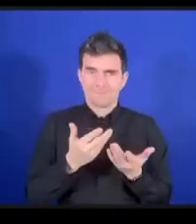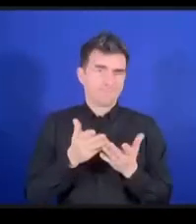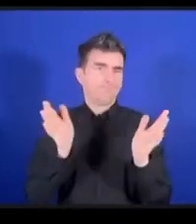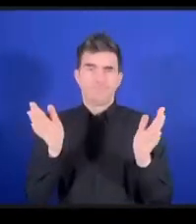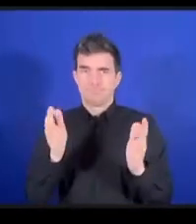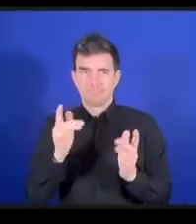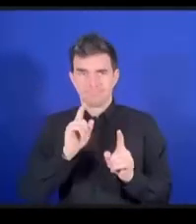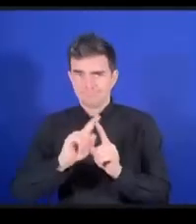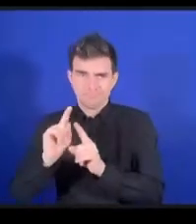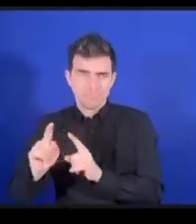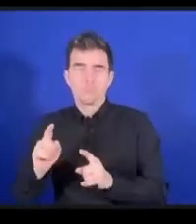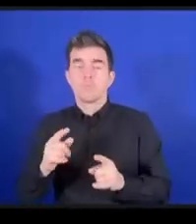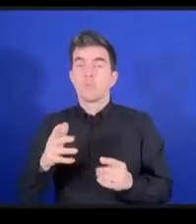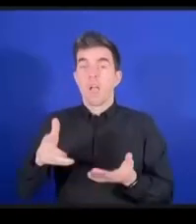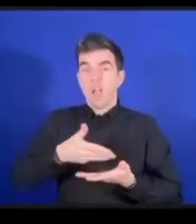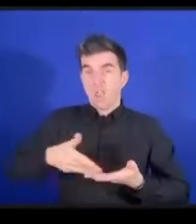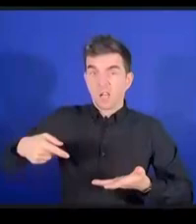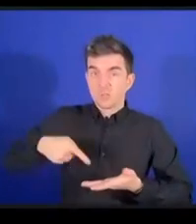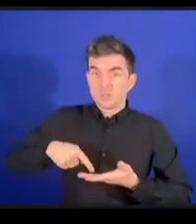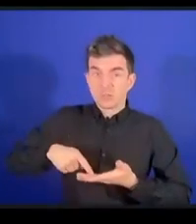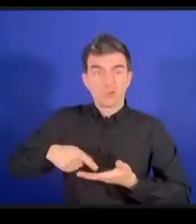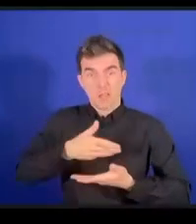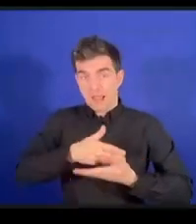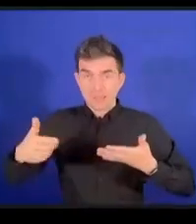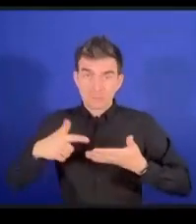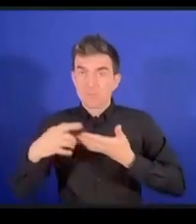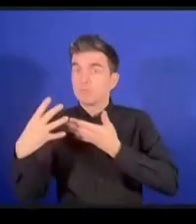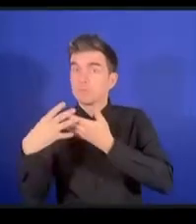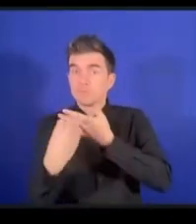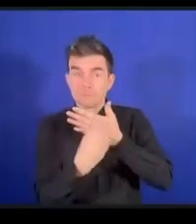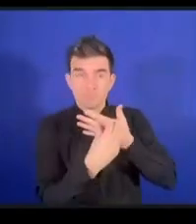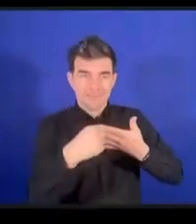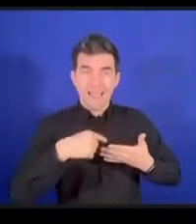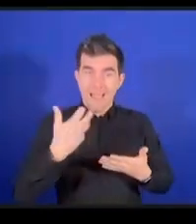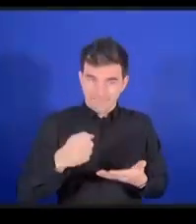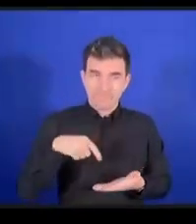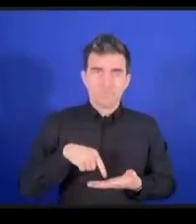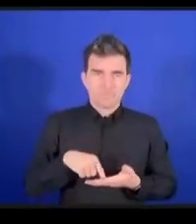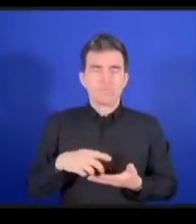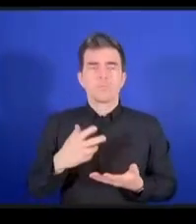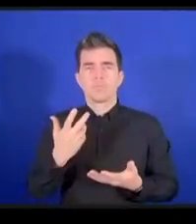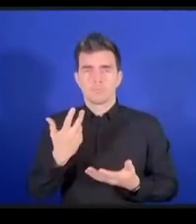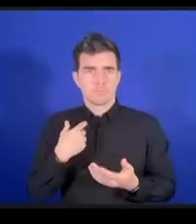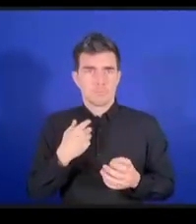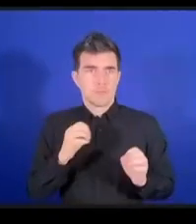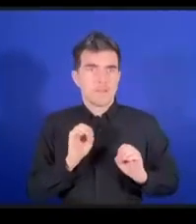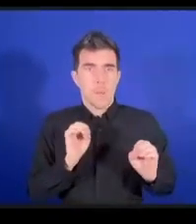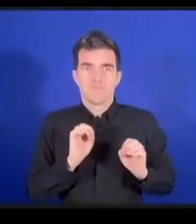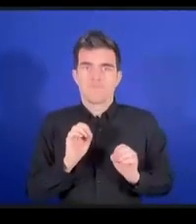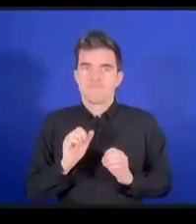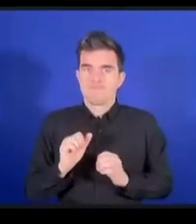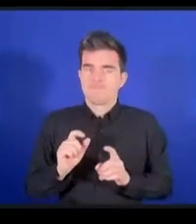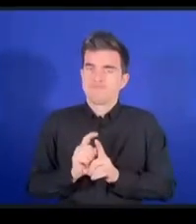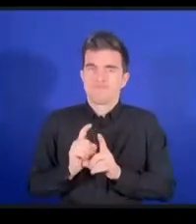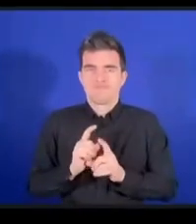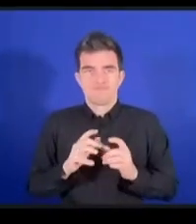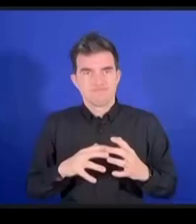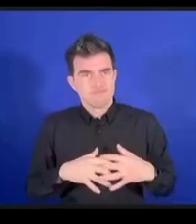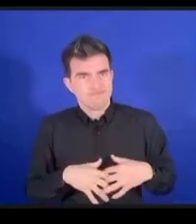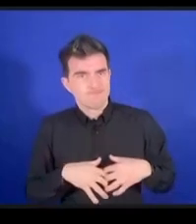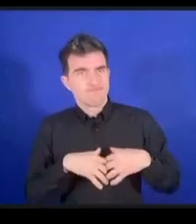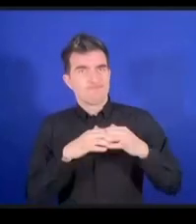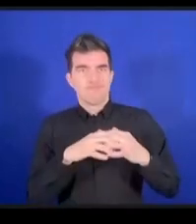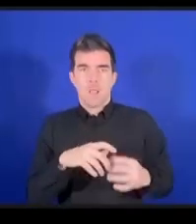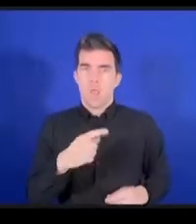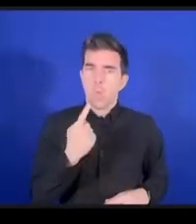今まで単一のグローバルなインターネットに対するガ